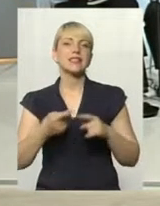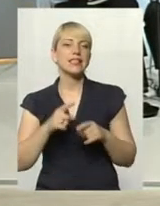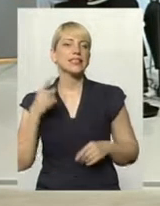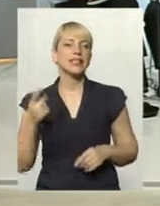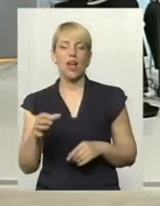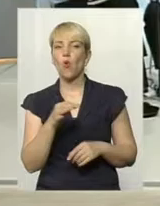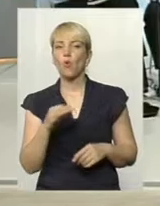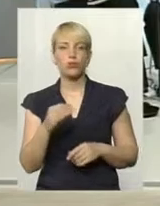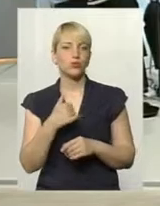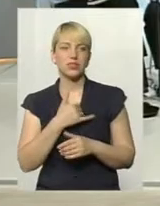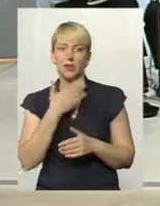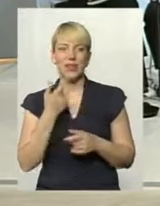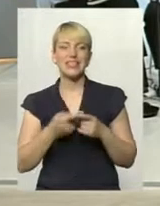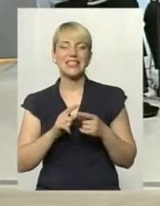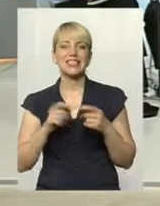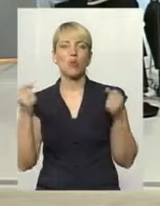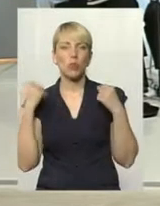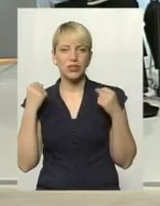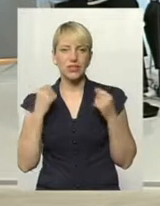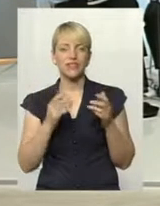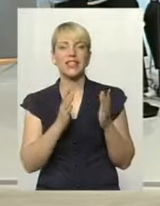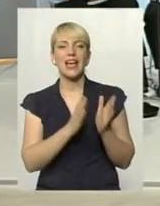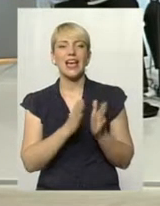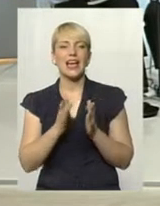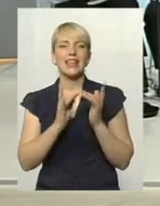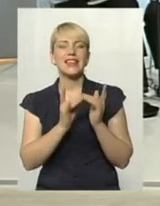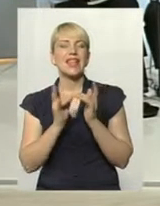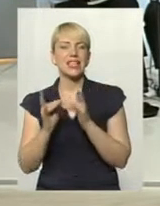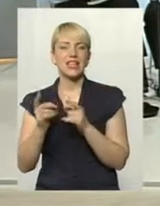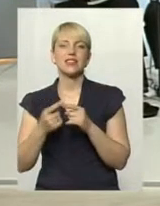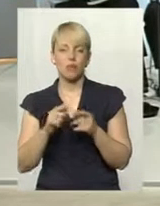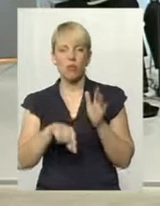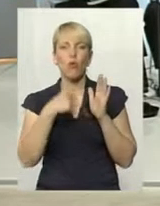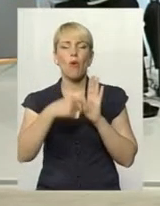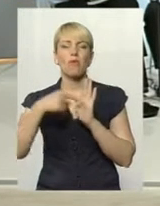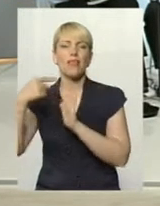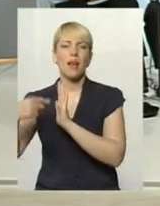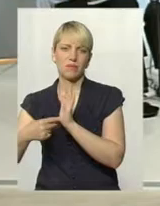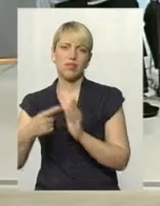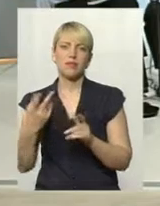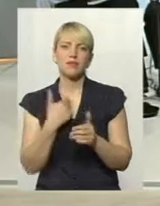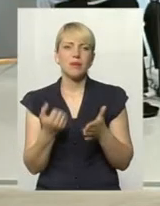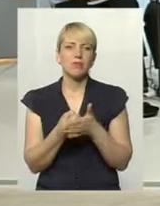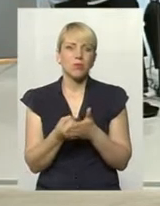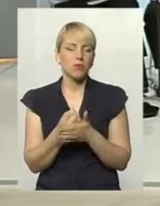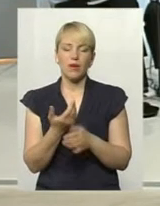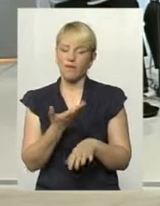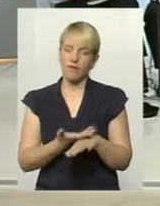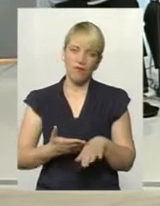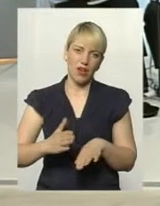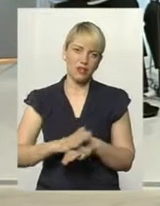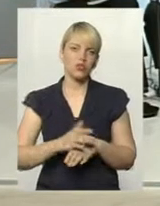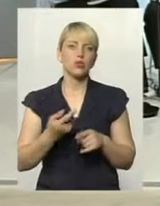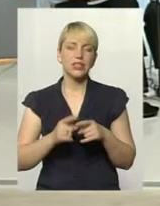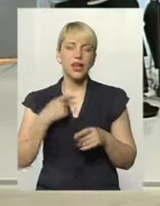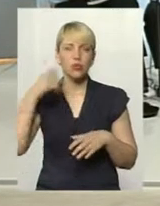спортивний інтернат. Це наші проблеми. Питання, які ми роками пробиваємо. Дуже важко. Зараз медицина. Я розумію,